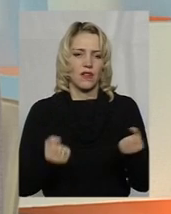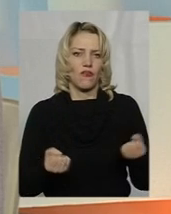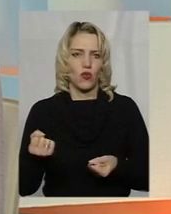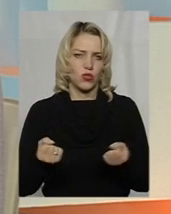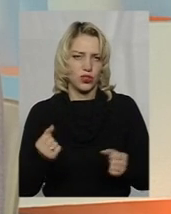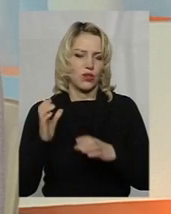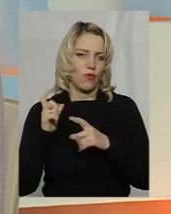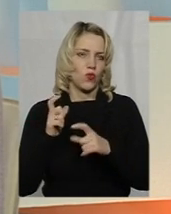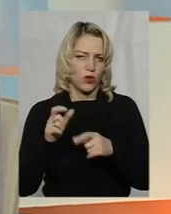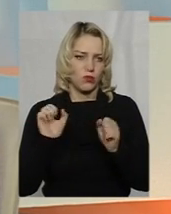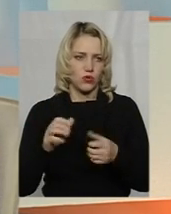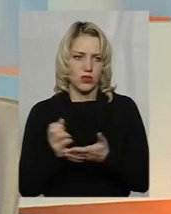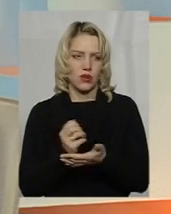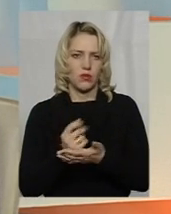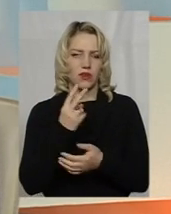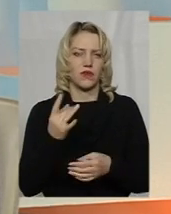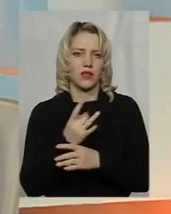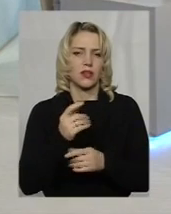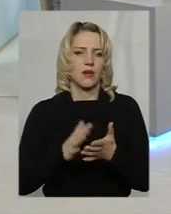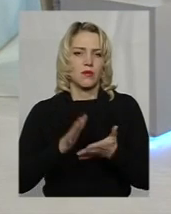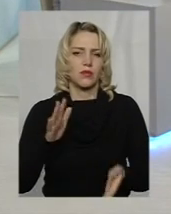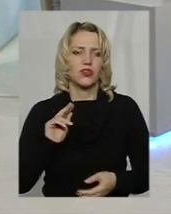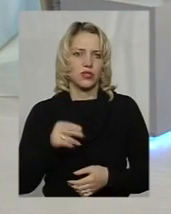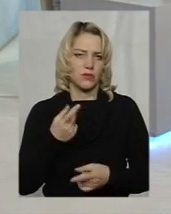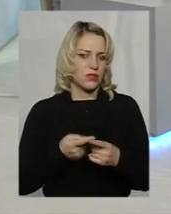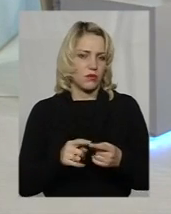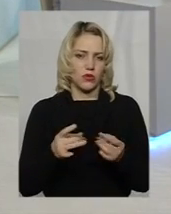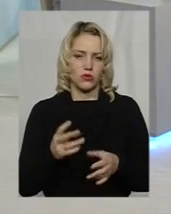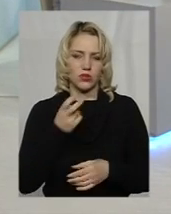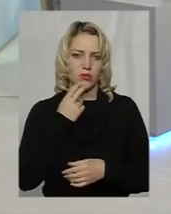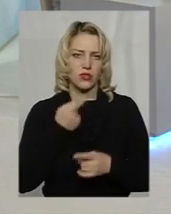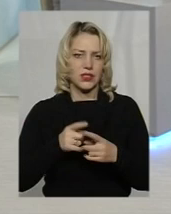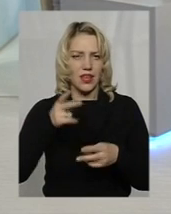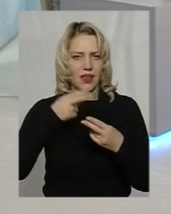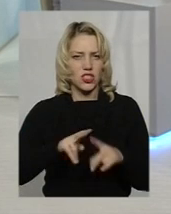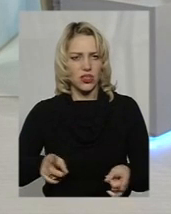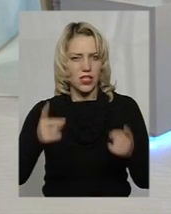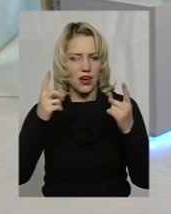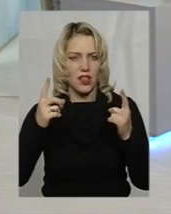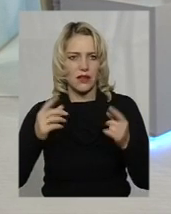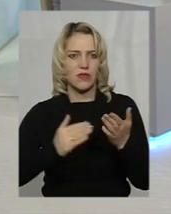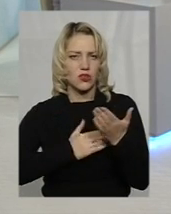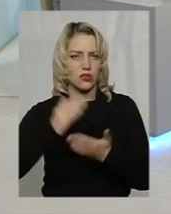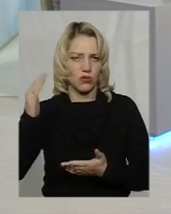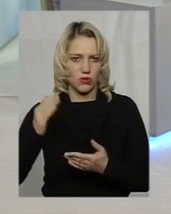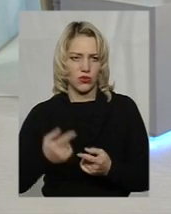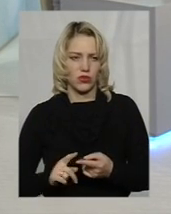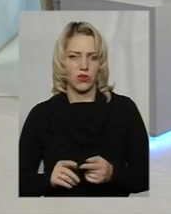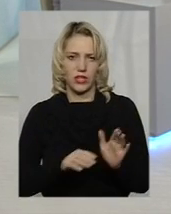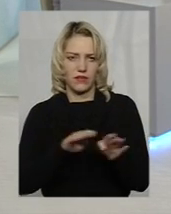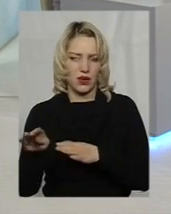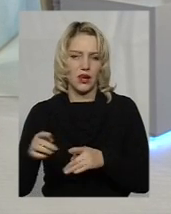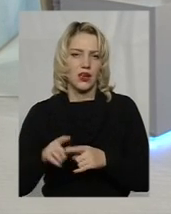фури, можуть заробляти в два рази більше. Це просто смішно, розумієте? Це інженеран просто неймовірного рівня.